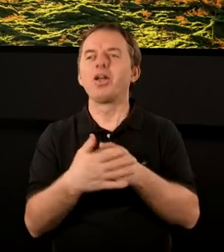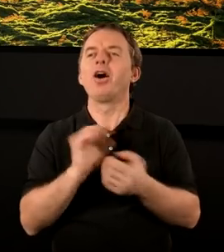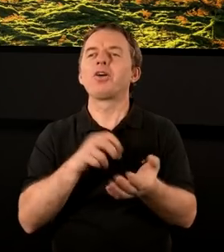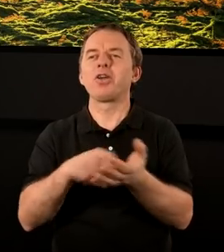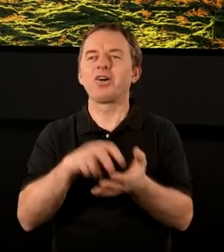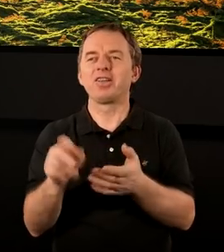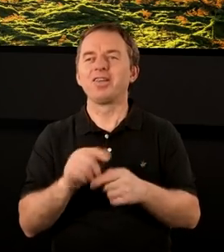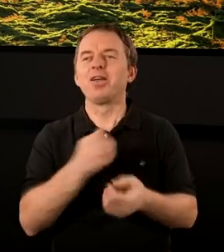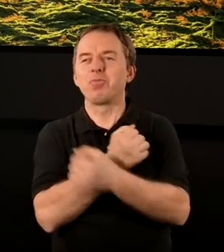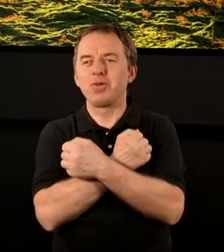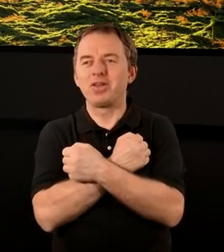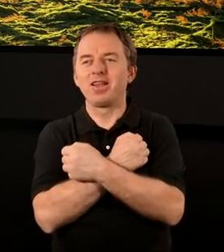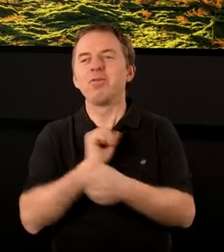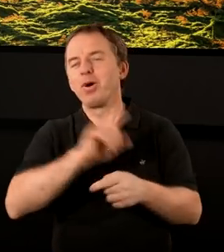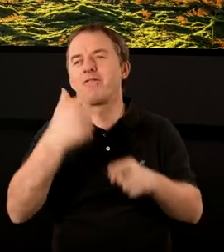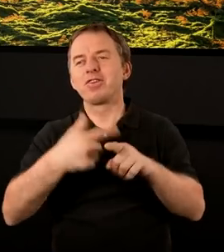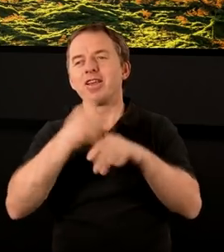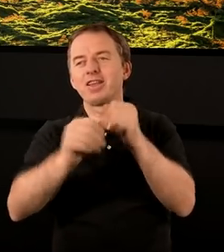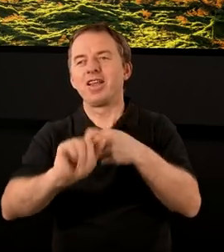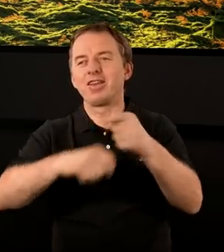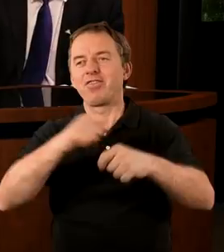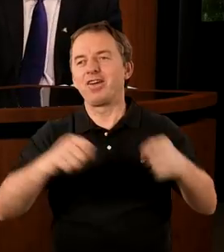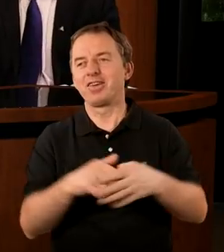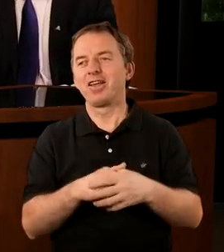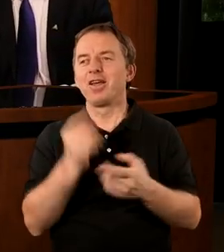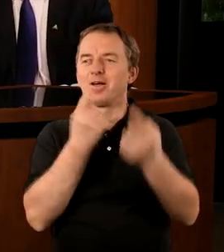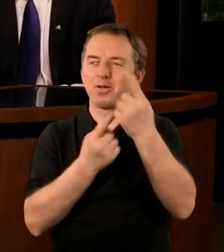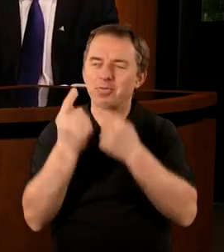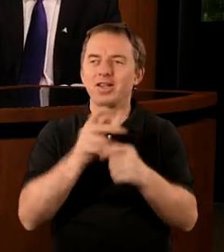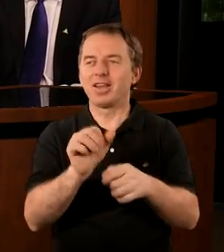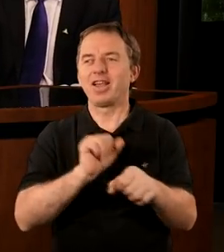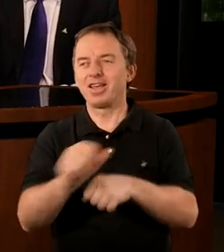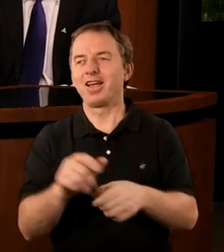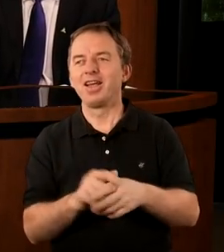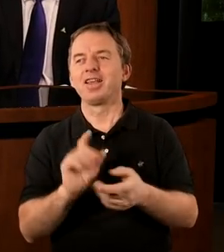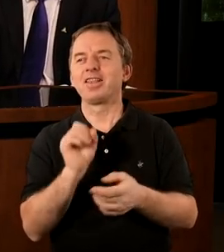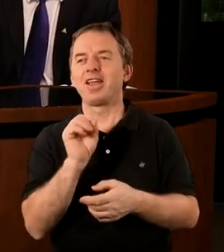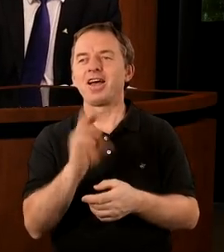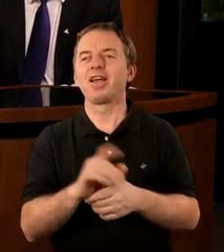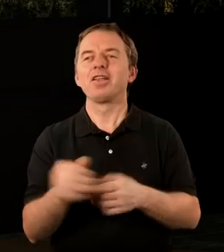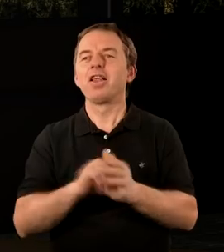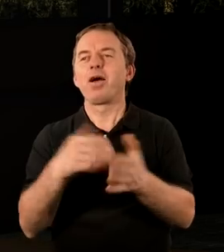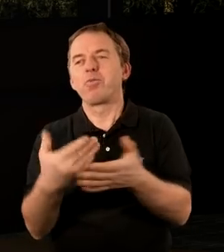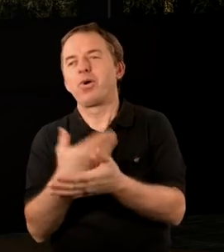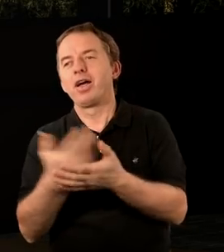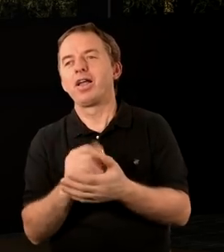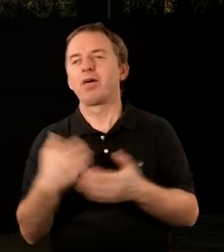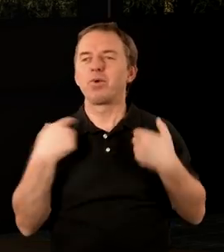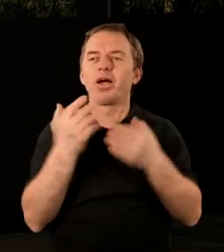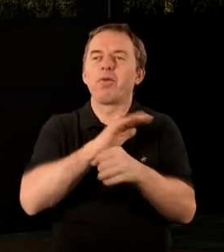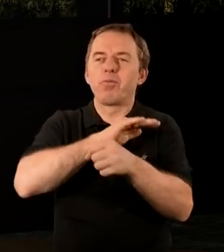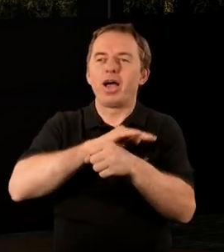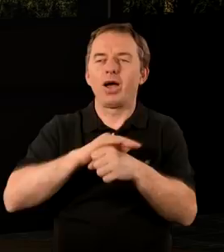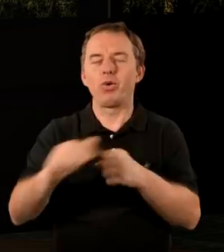o co chodzi z tą miłością po dwudziestu latach związku? Myślę, że wciąż jest, ale już nie jest taka, jak była na początku, taka